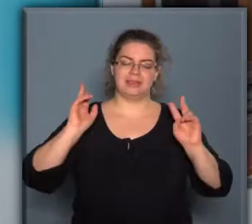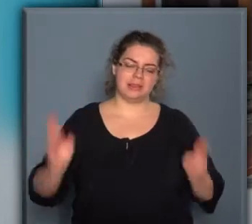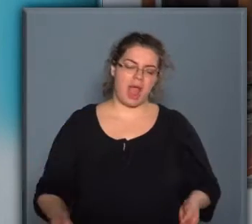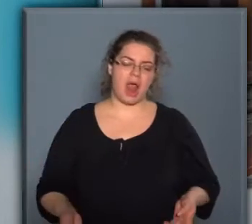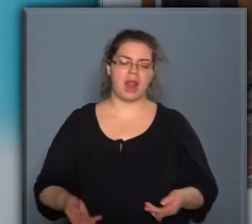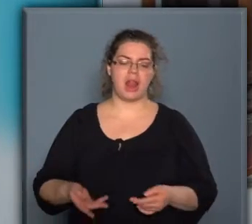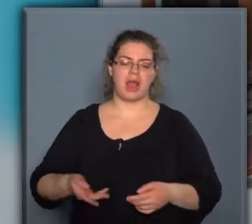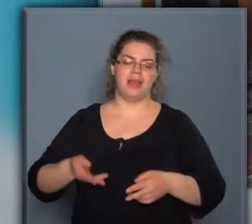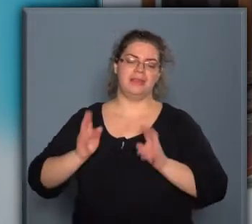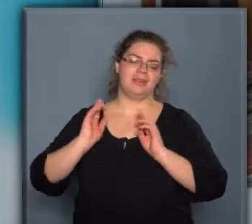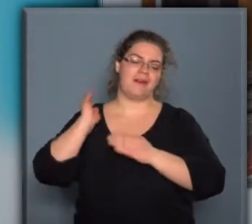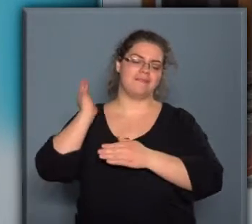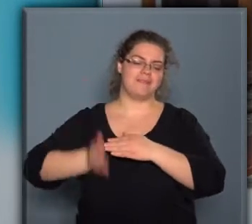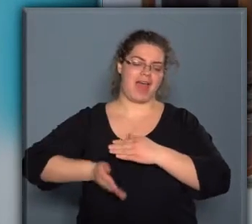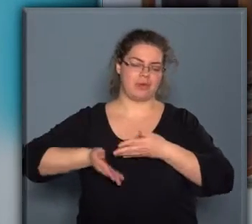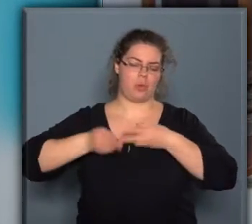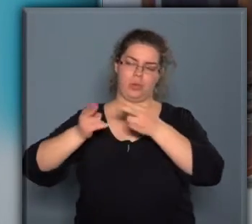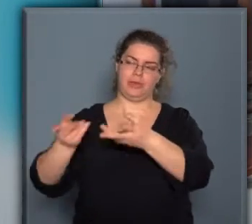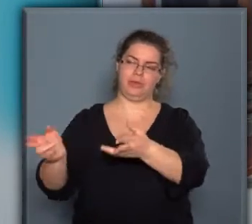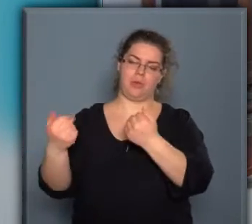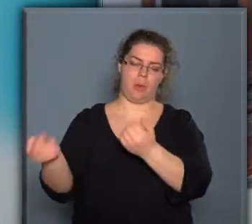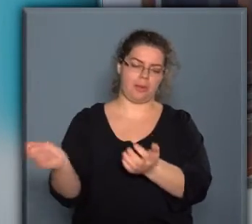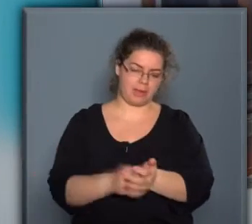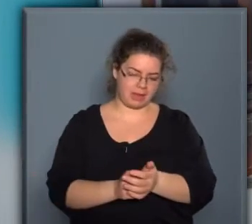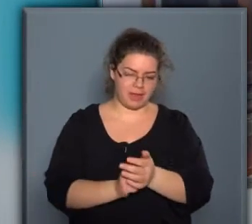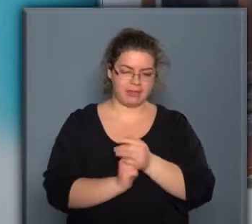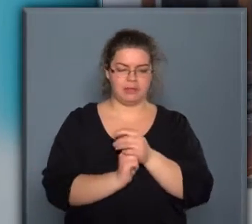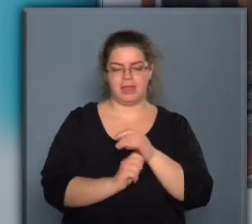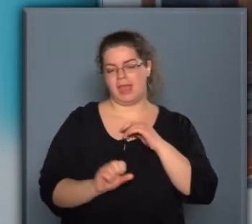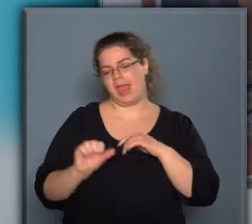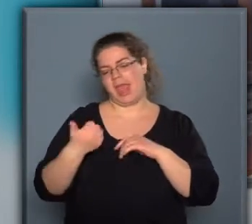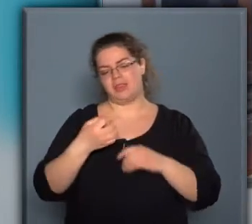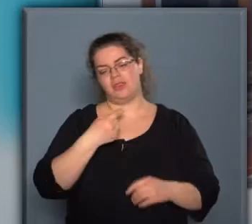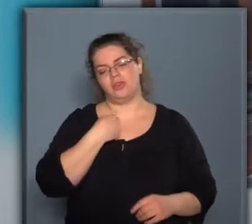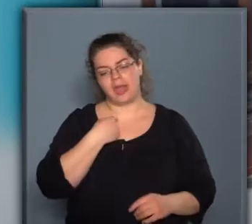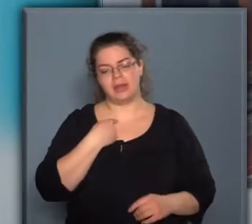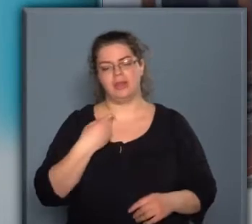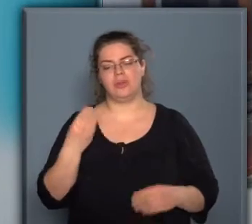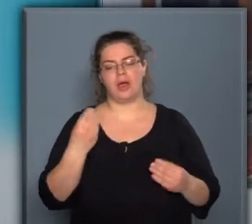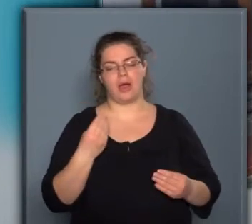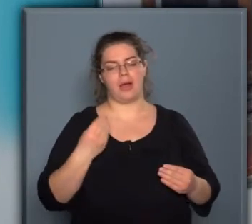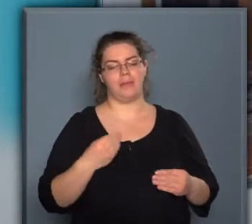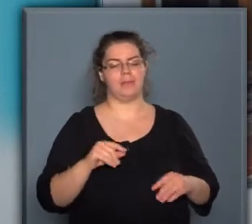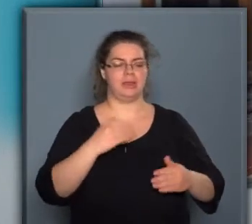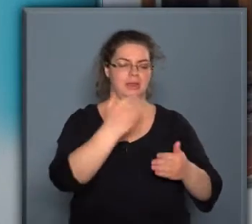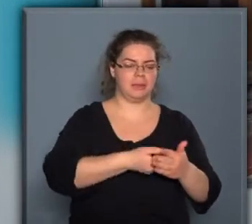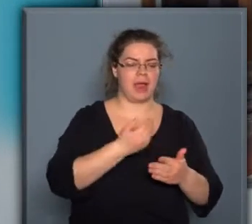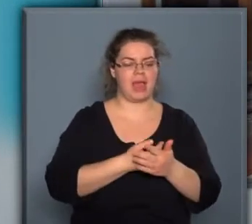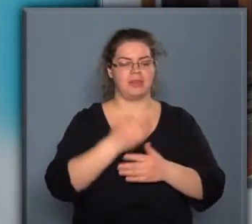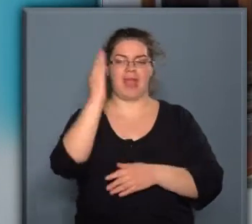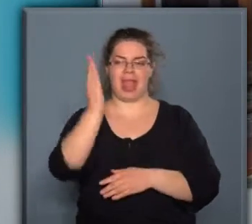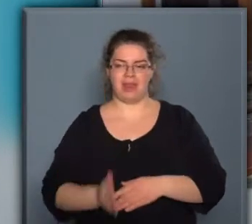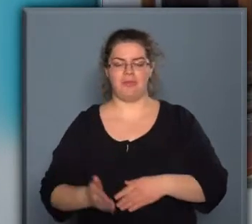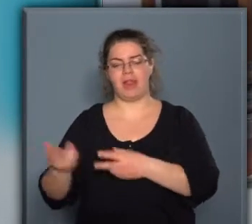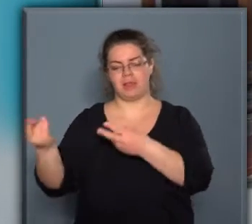kell, a vágóhídról megvásároltunk egy sertést, ami kivelezve, elfelezve